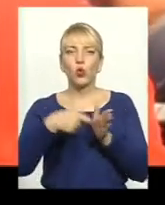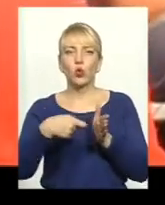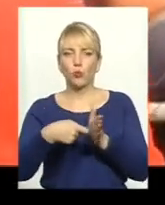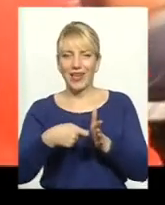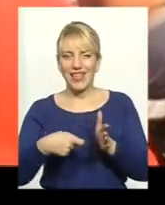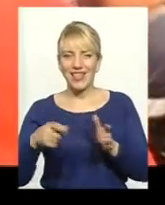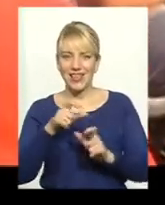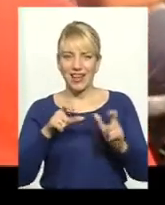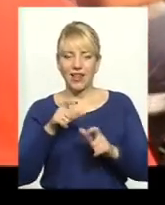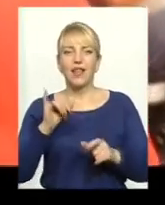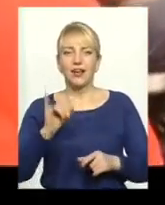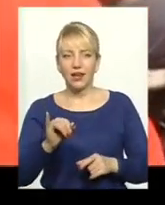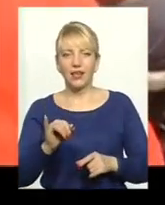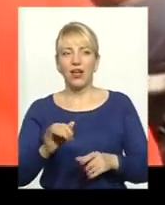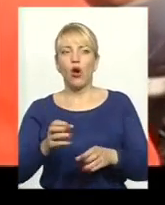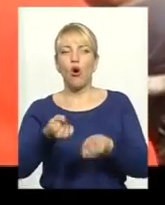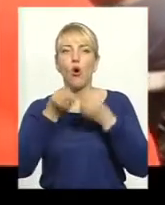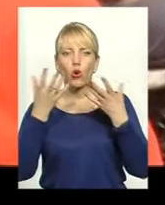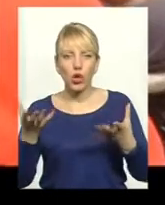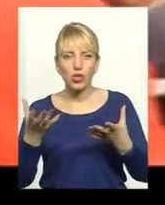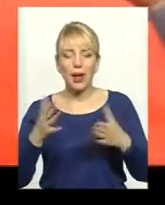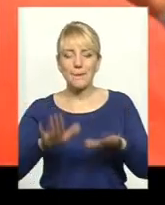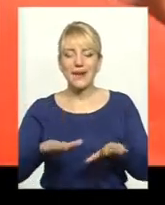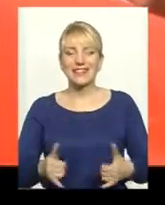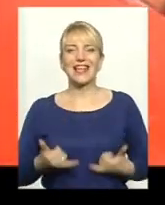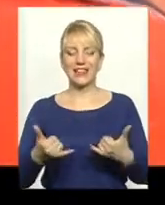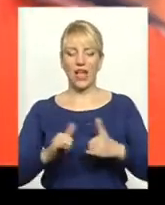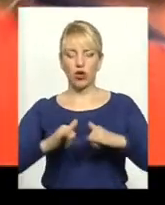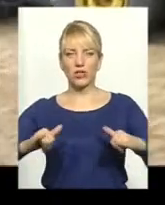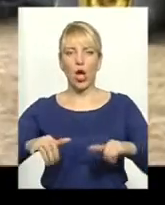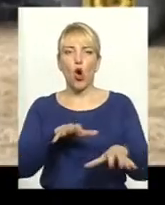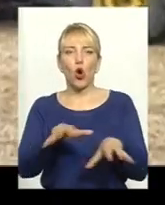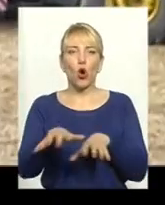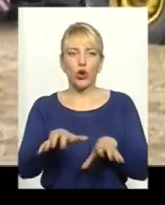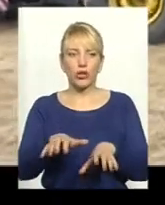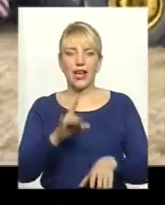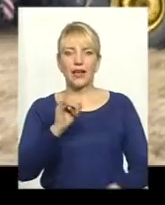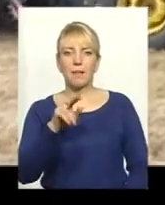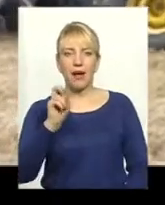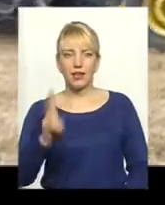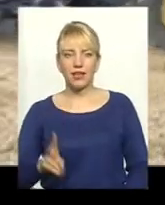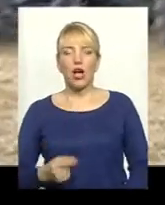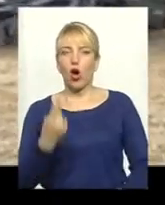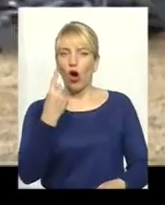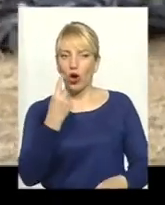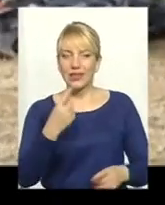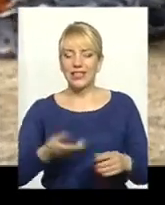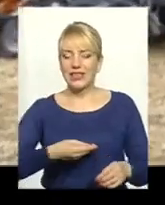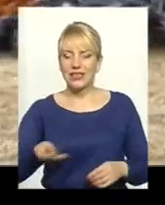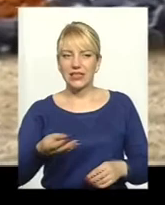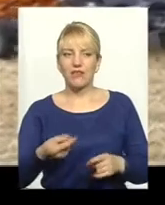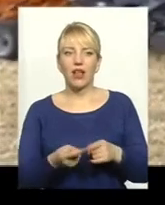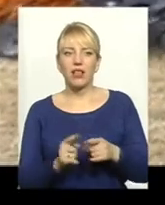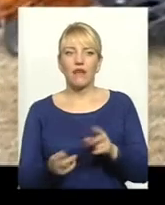Це добре місце для розвитку коріння репаку. Один проїзд в зурі замінює низку класичних